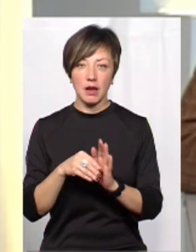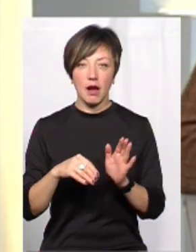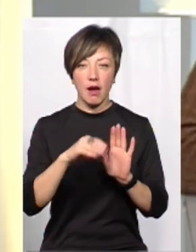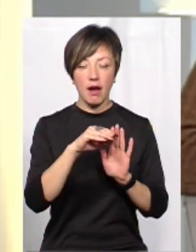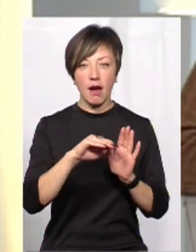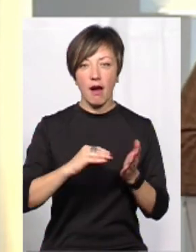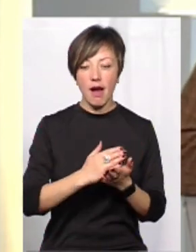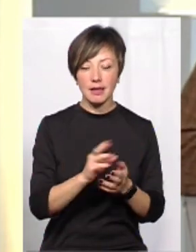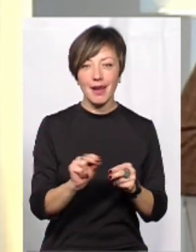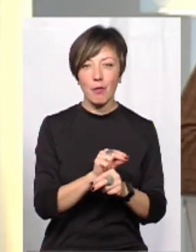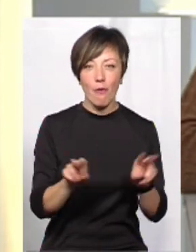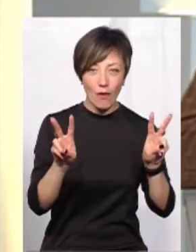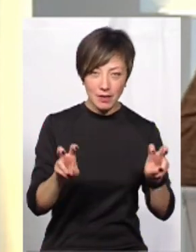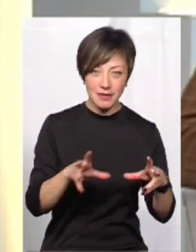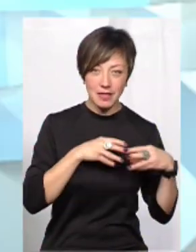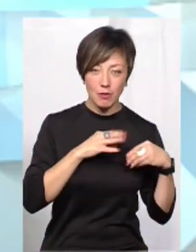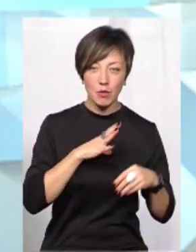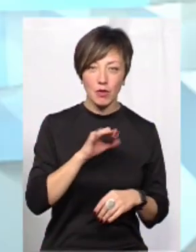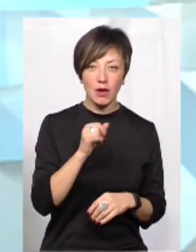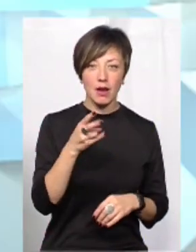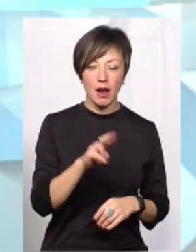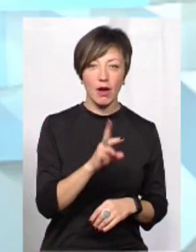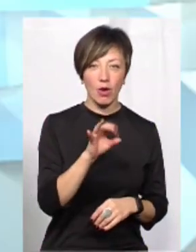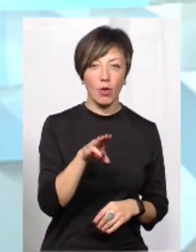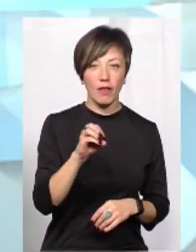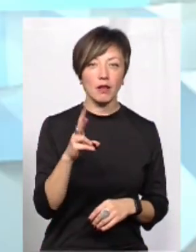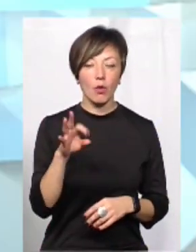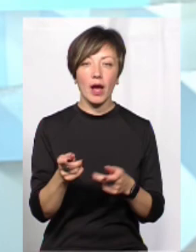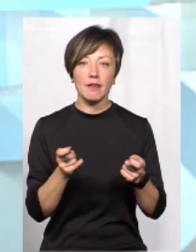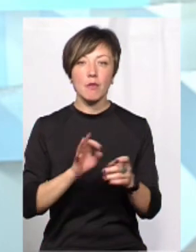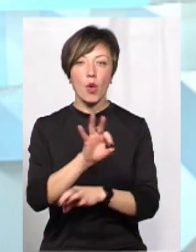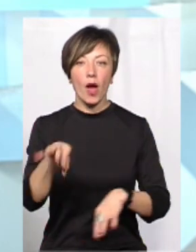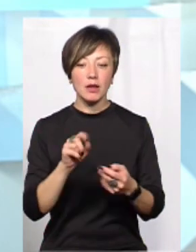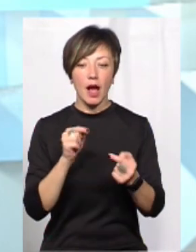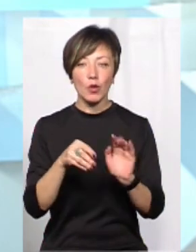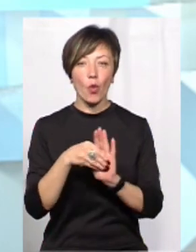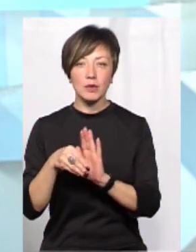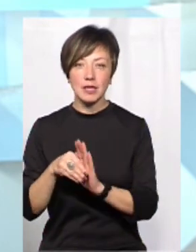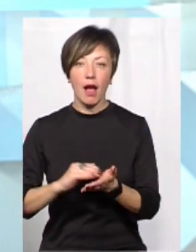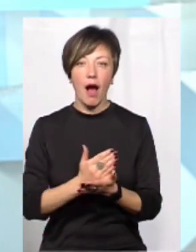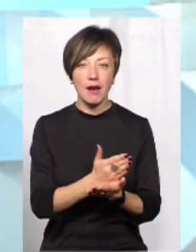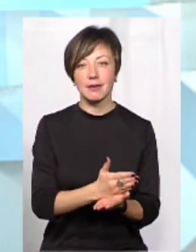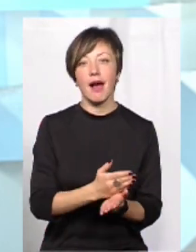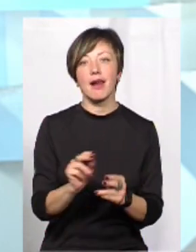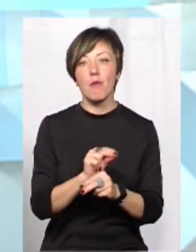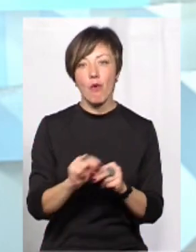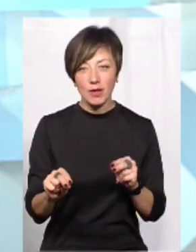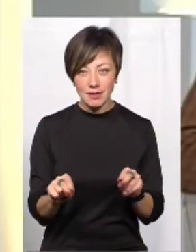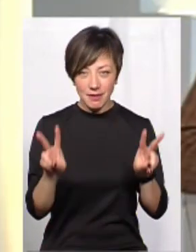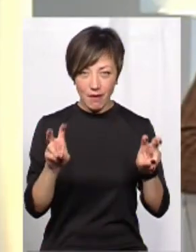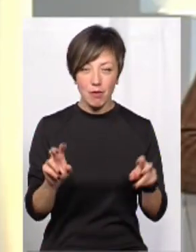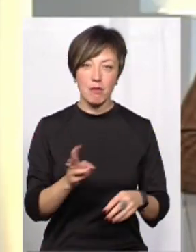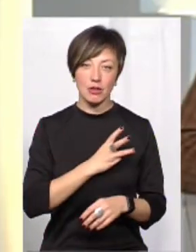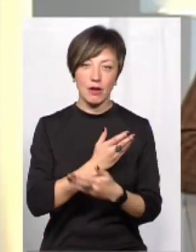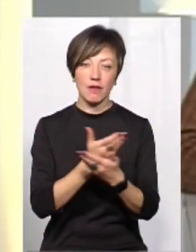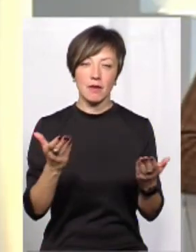ремонтів». З нами був Ілля Кротенко, керівник проєкту «Антикорупційна карта ремонтів». Бажаю